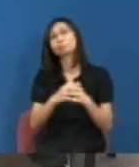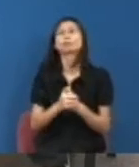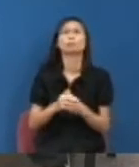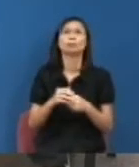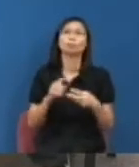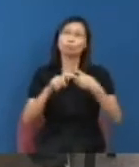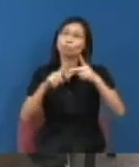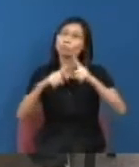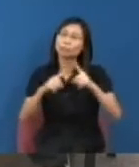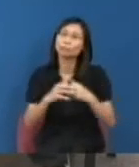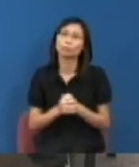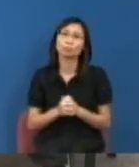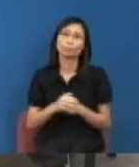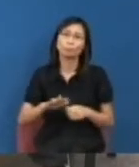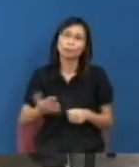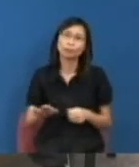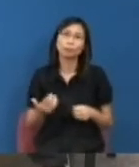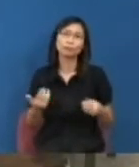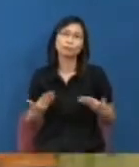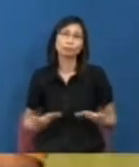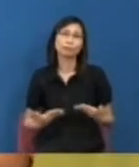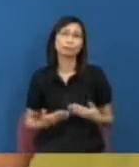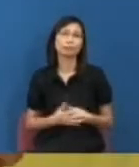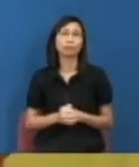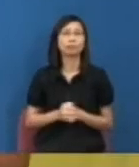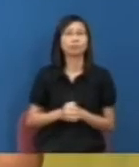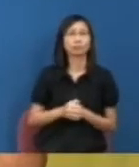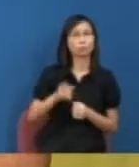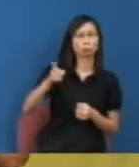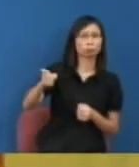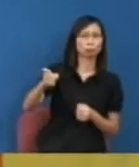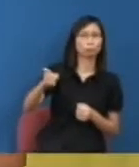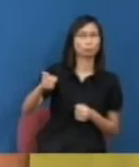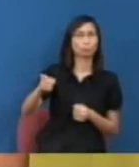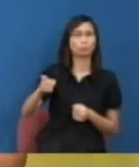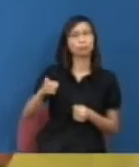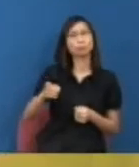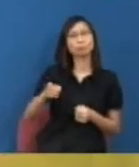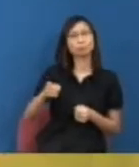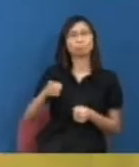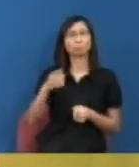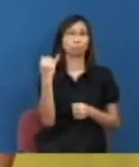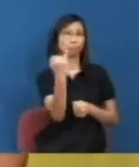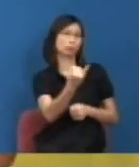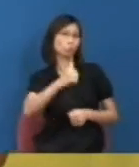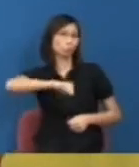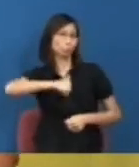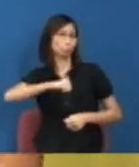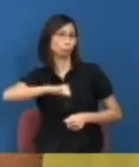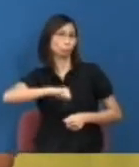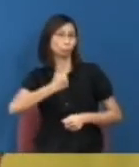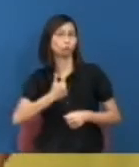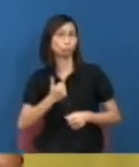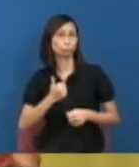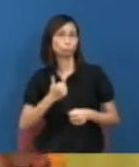立刻好現在你反而誣蔑我們說那幫傢伙被無量僱主放到飛機走數員